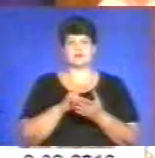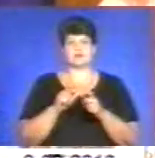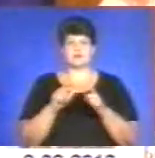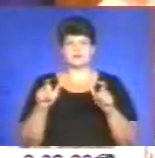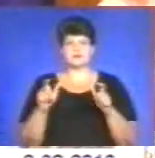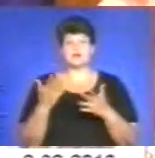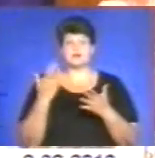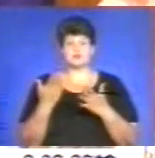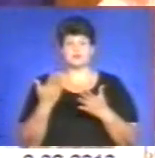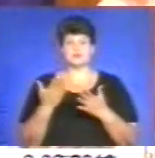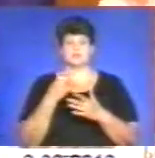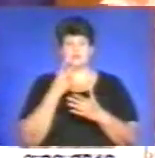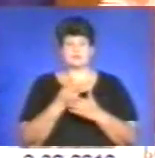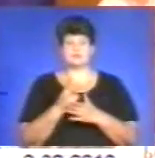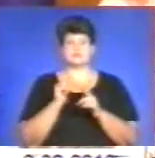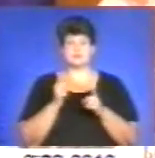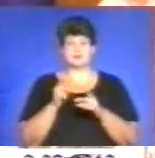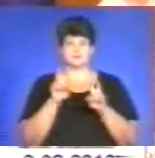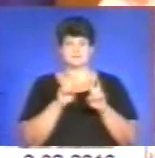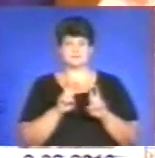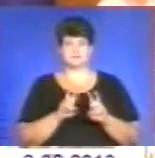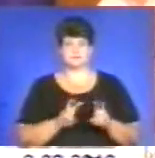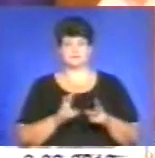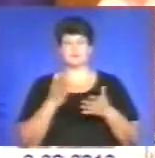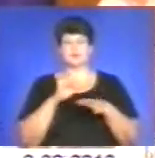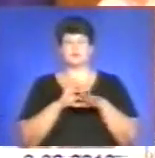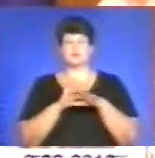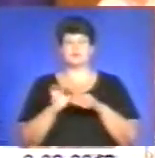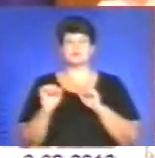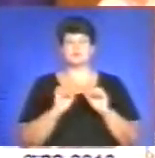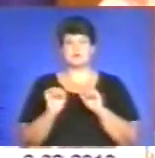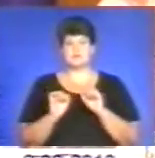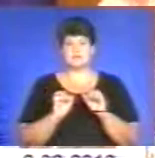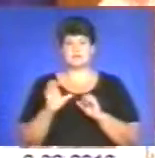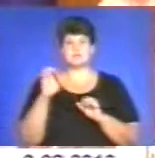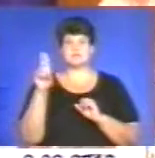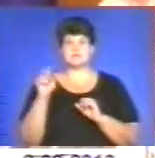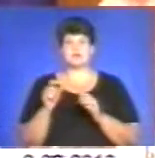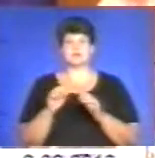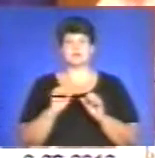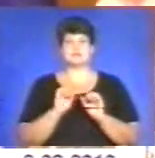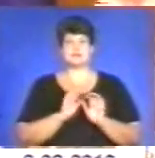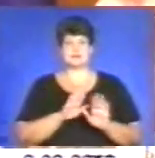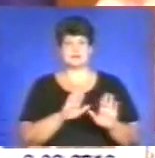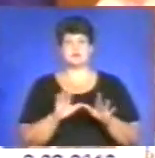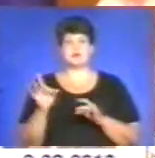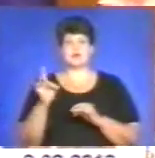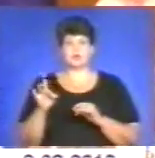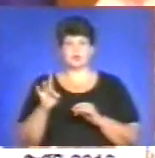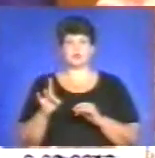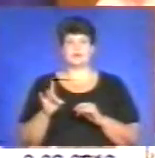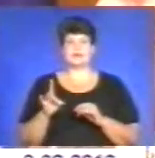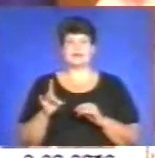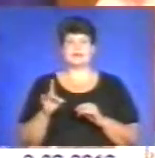якщо подивитися згідно моніторингу, який проводиться управліннями соціального захисту району і департаментом,